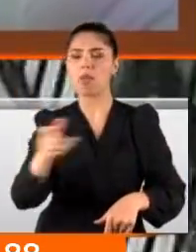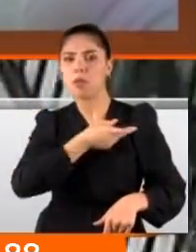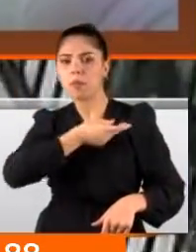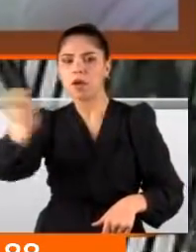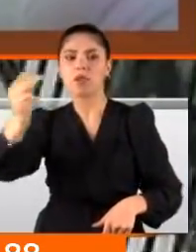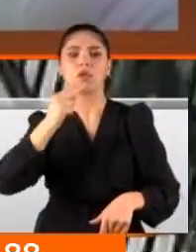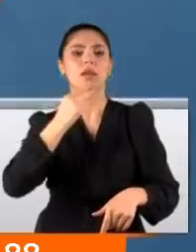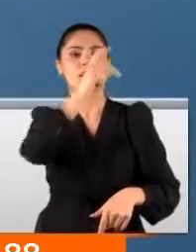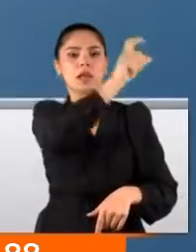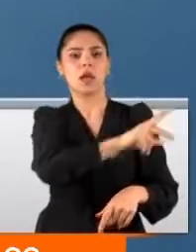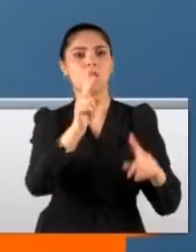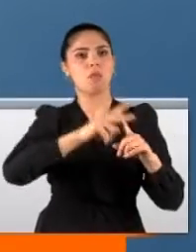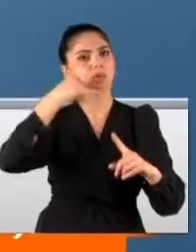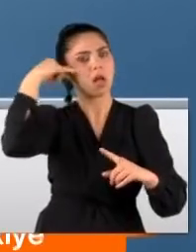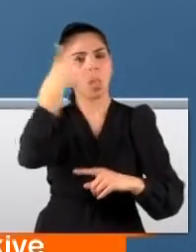Kadın da hemen polisi aradı.